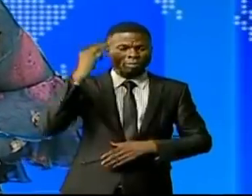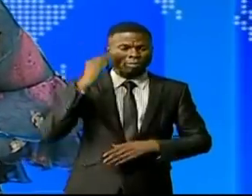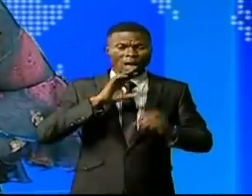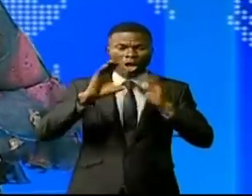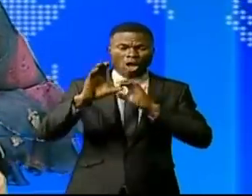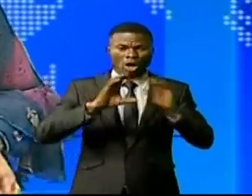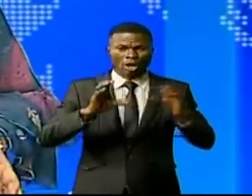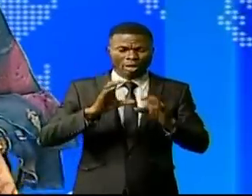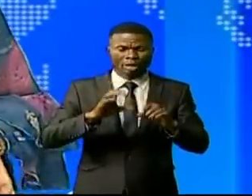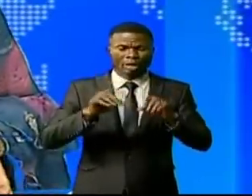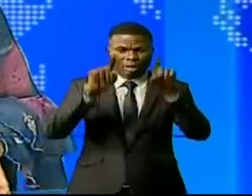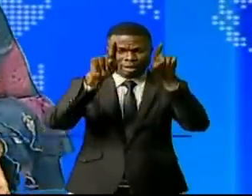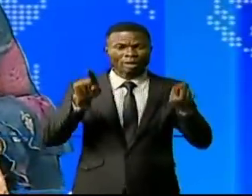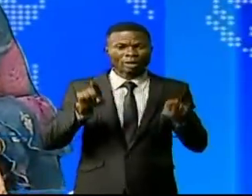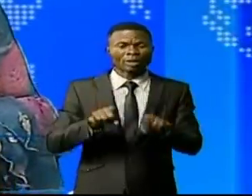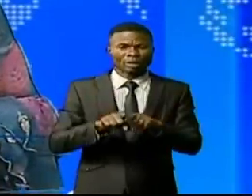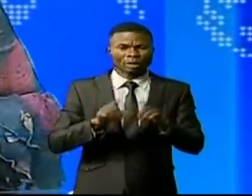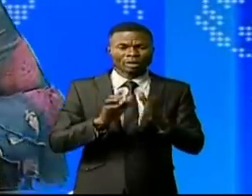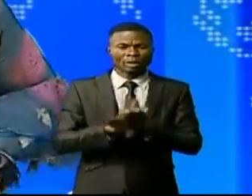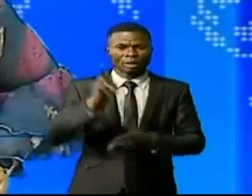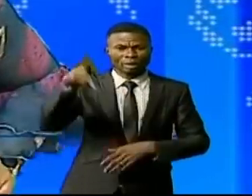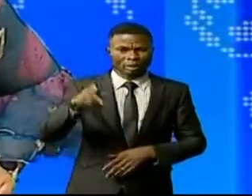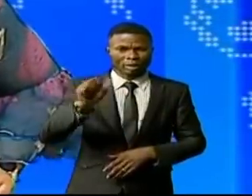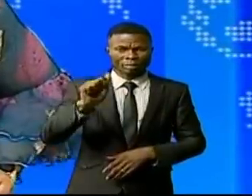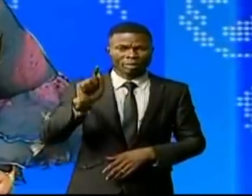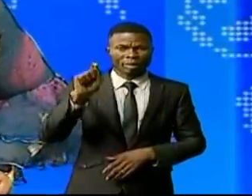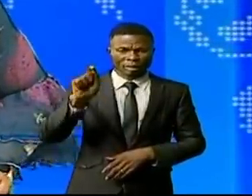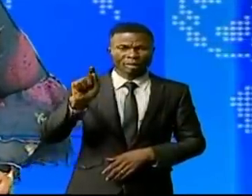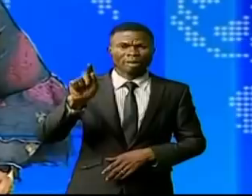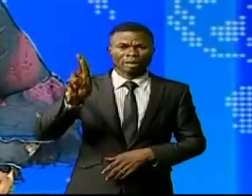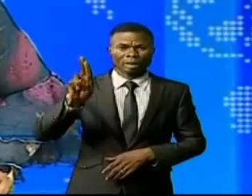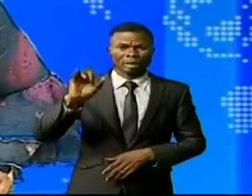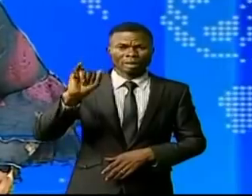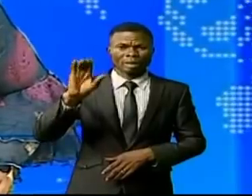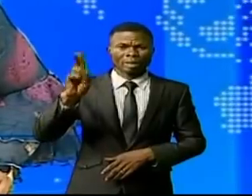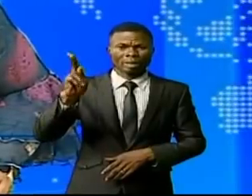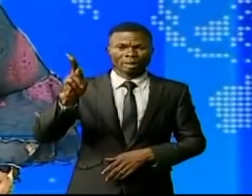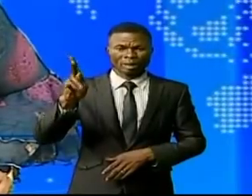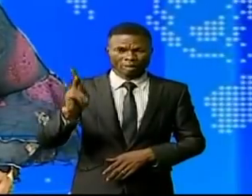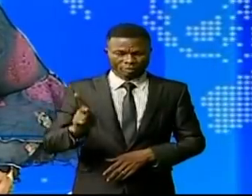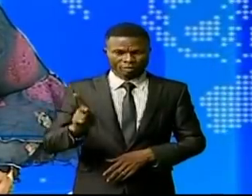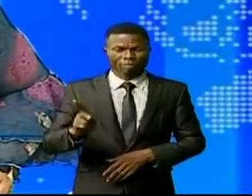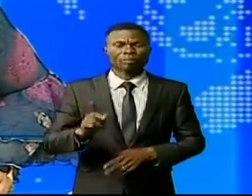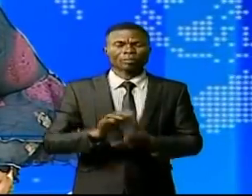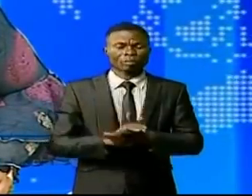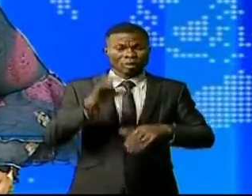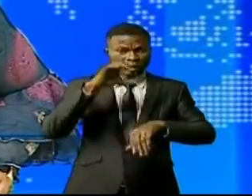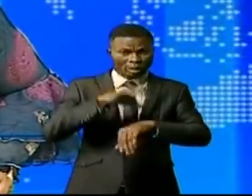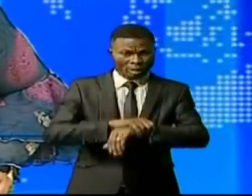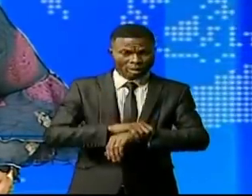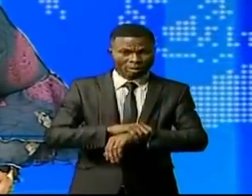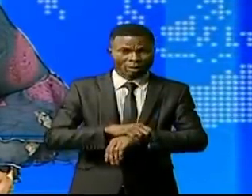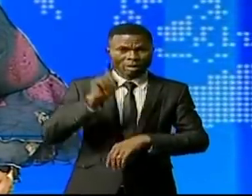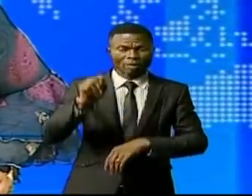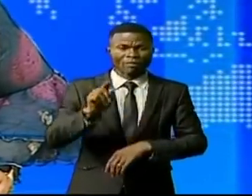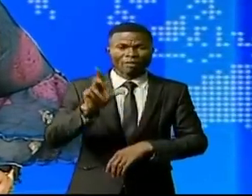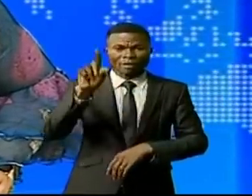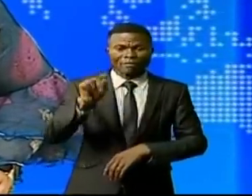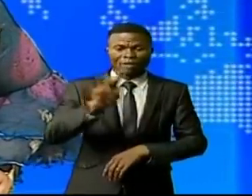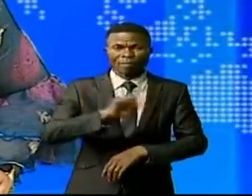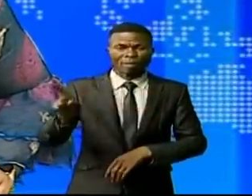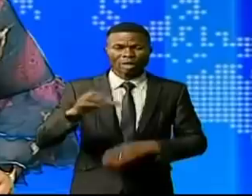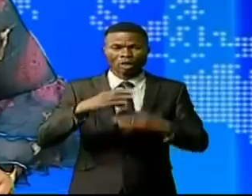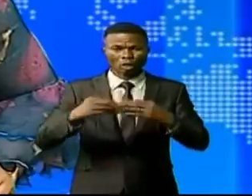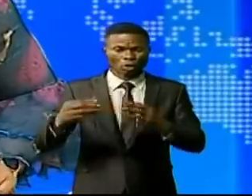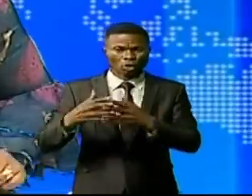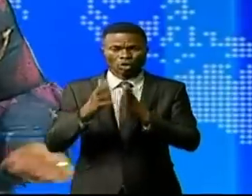Communication et des Média, Patrick Mouyaya. Ils sont poursuivis pour escroquerie de 20 000 dollars américains auprès